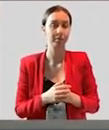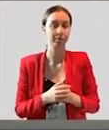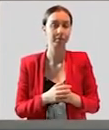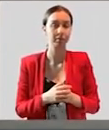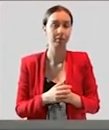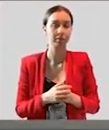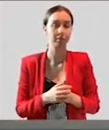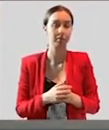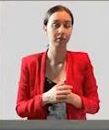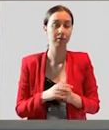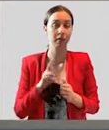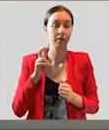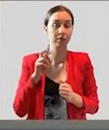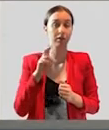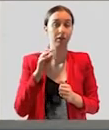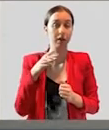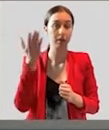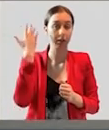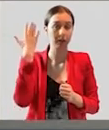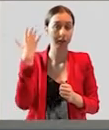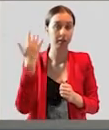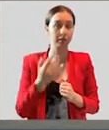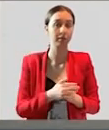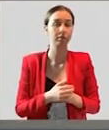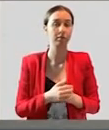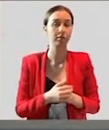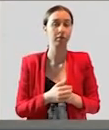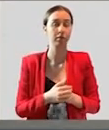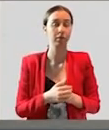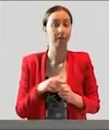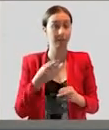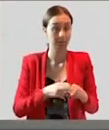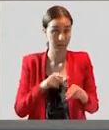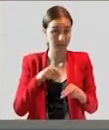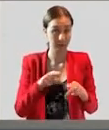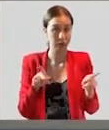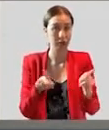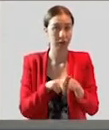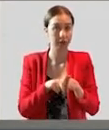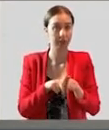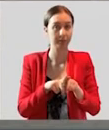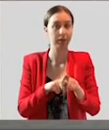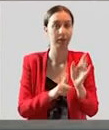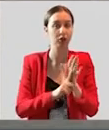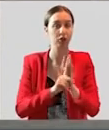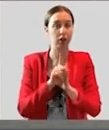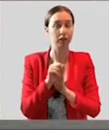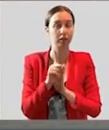Десяти лет назад, в тот же день, началась